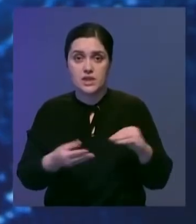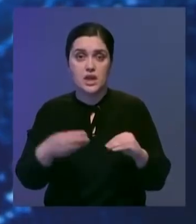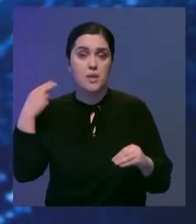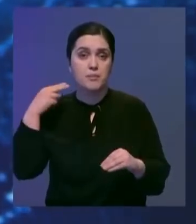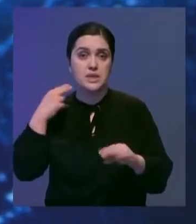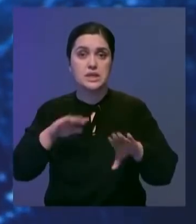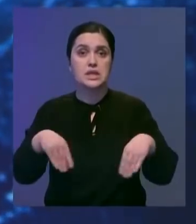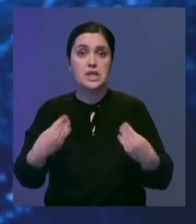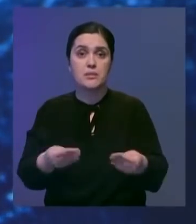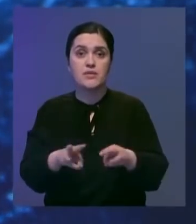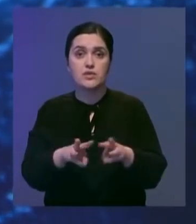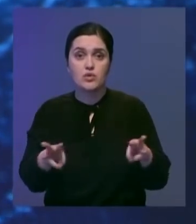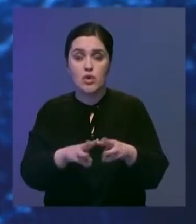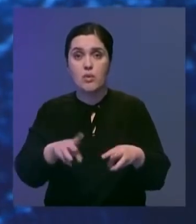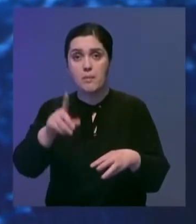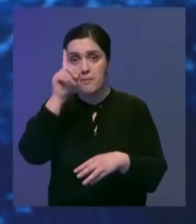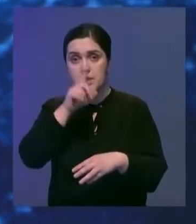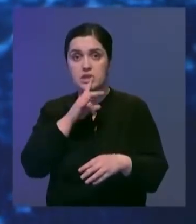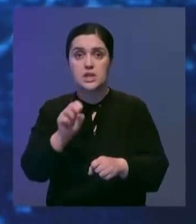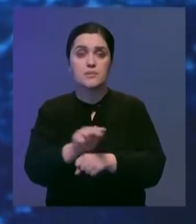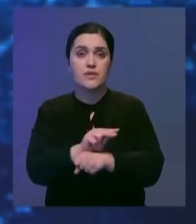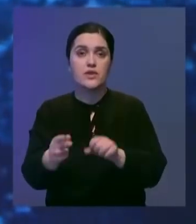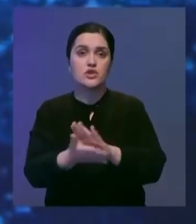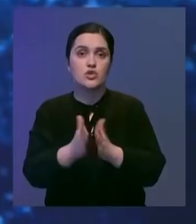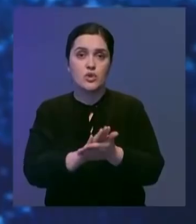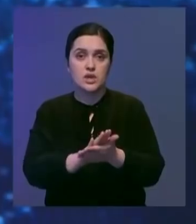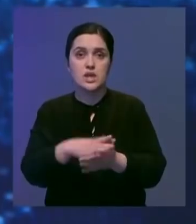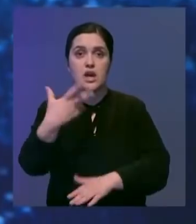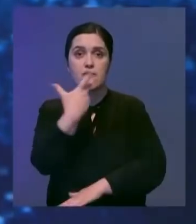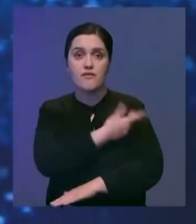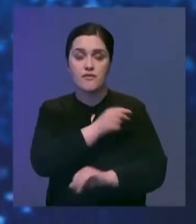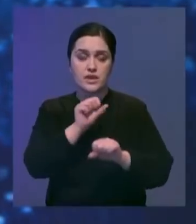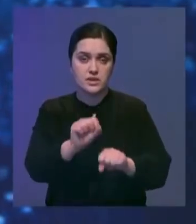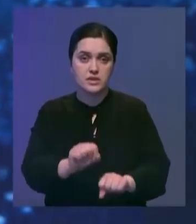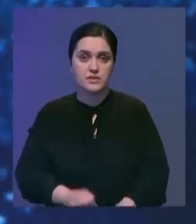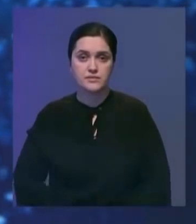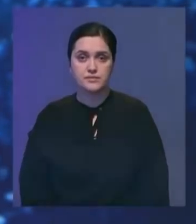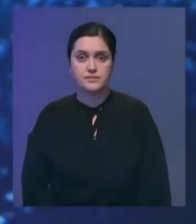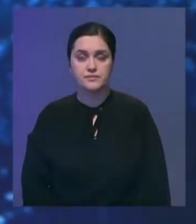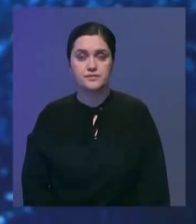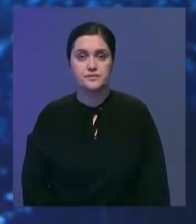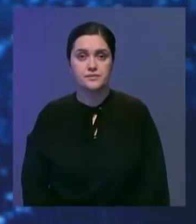Президент дал правительству месяц на исправление ситуации с вакцинацией.